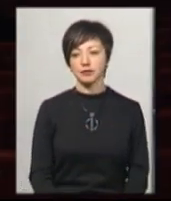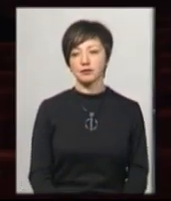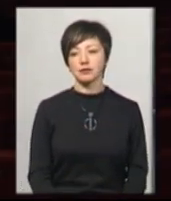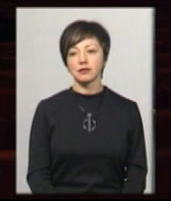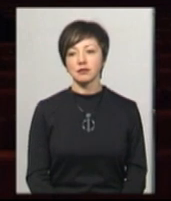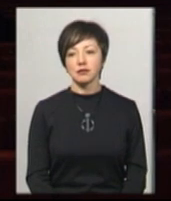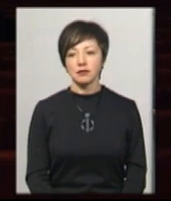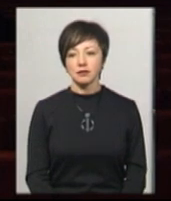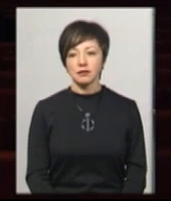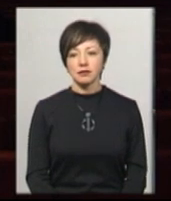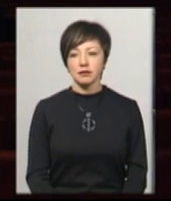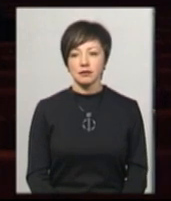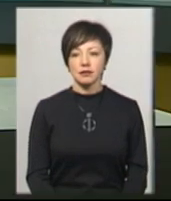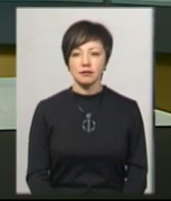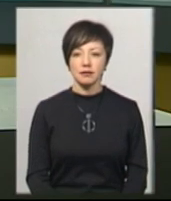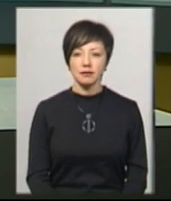Суспільному. Хмельницький.